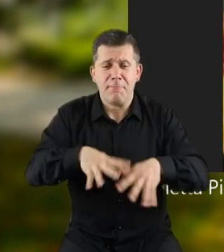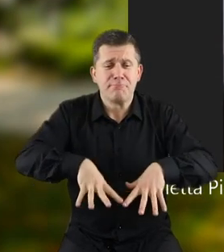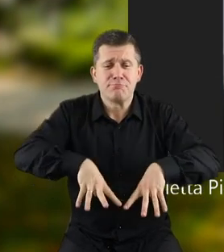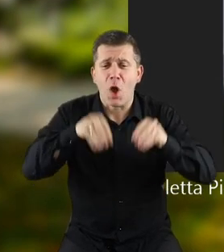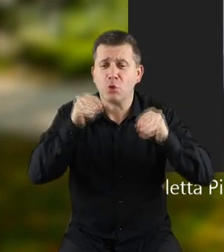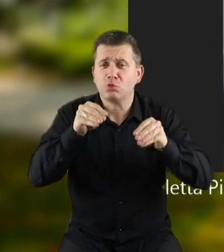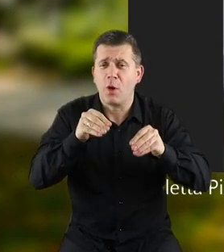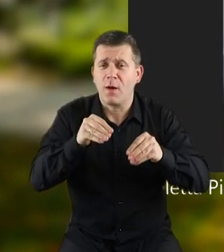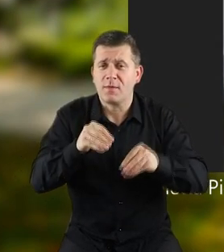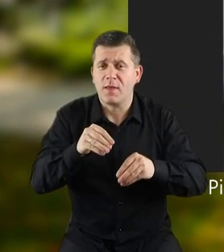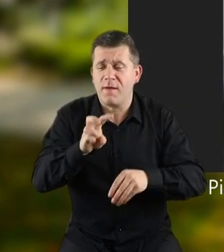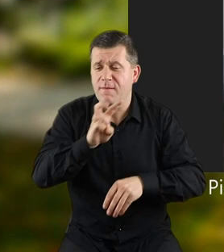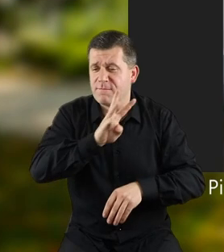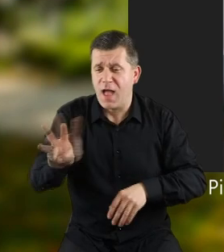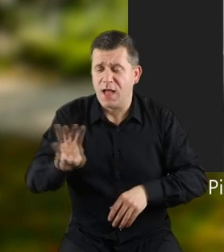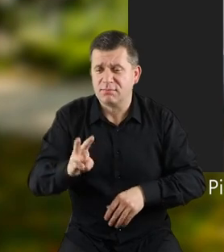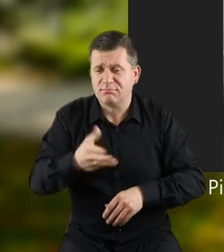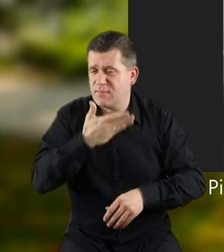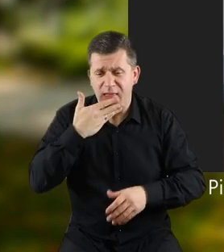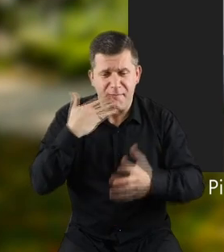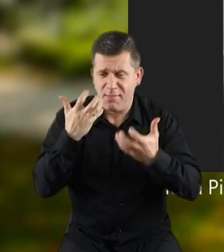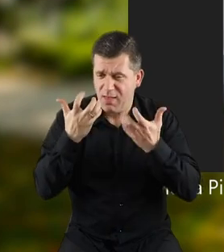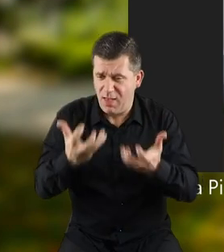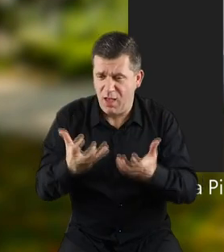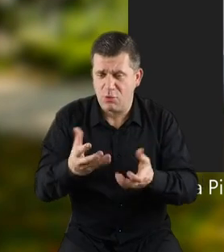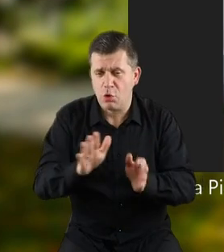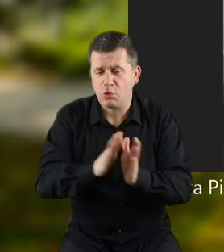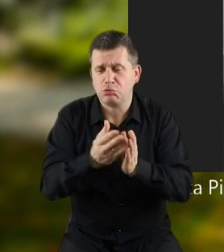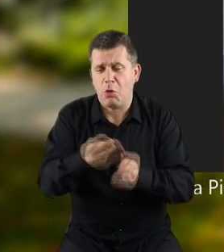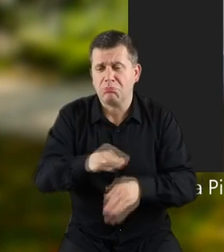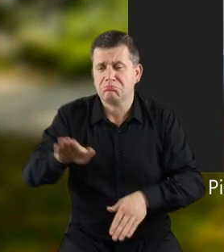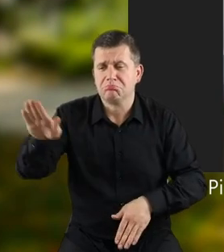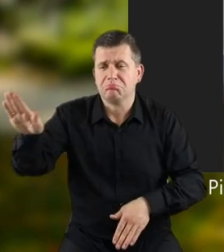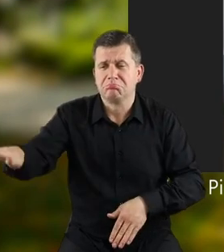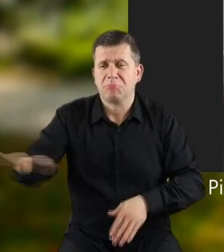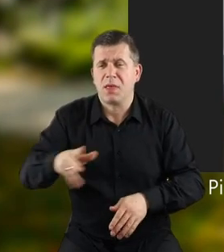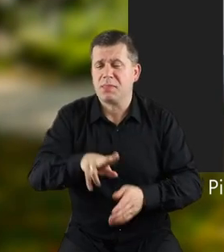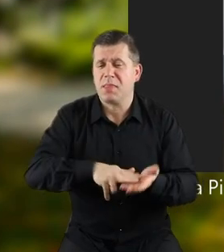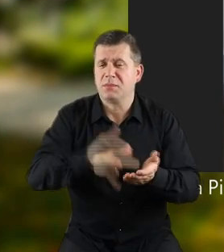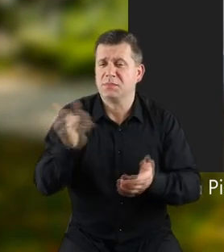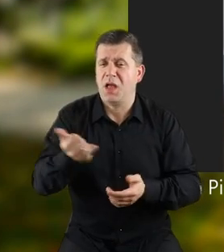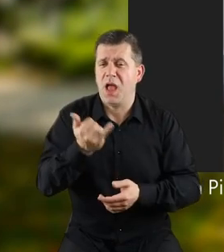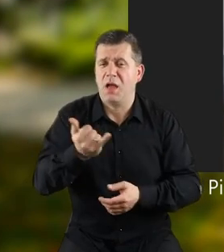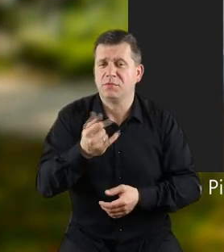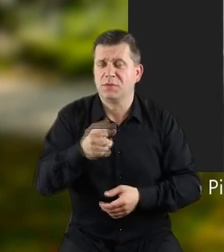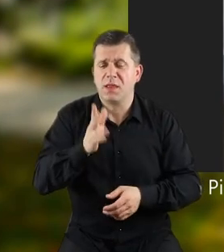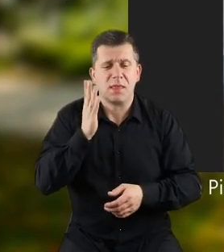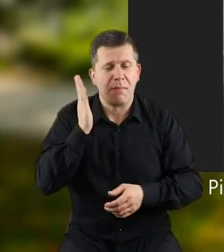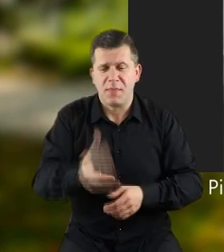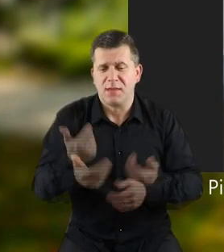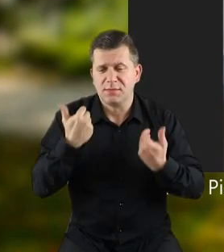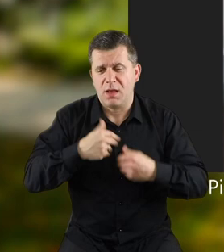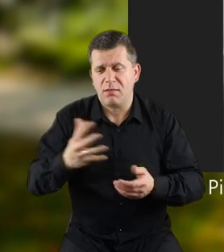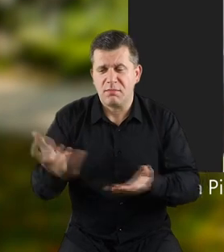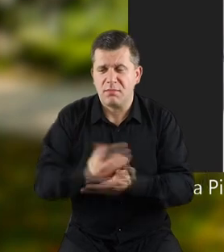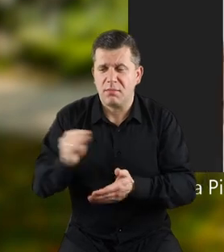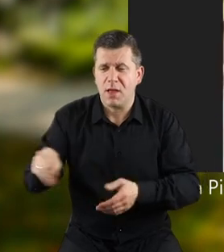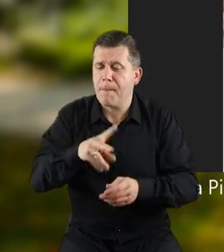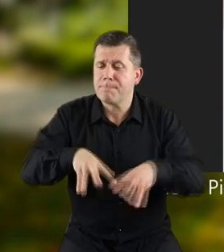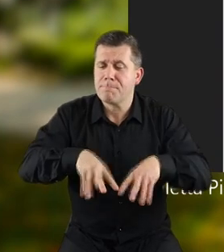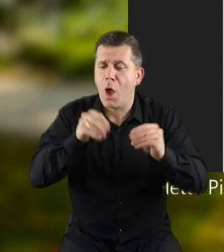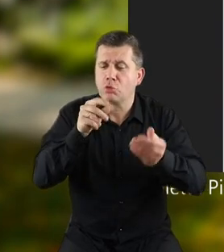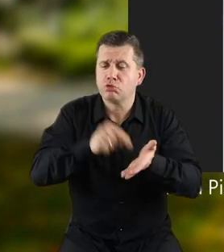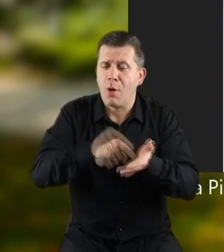jeżeli ten początek was nie zachęci, odłożycie książkę na zawsze. Już nigdy do niej nie sięgniecie,